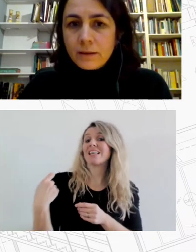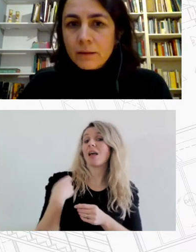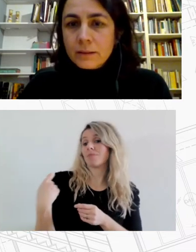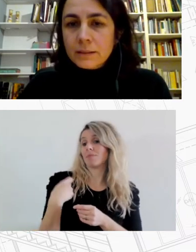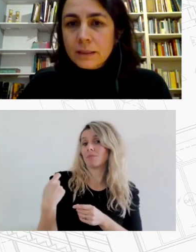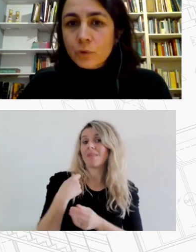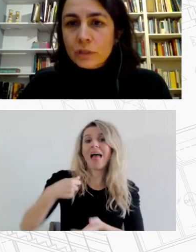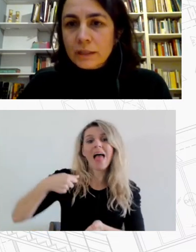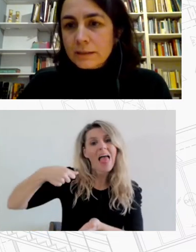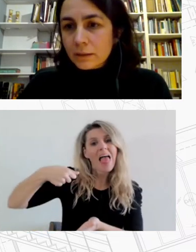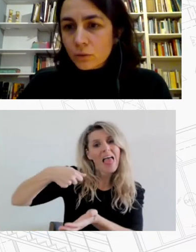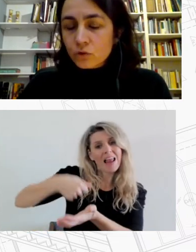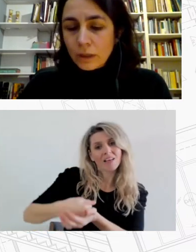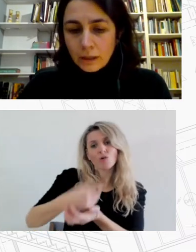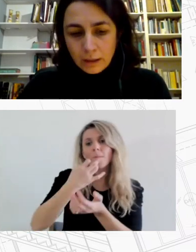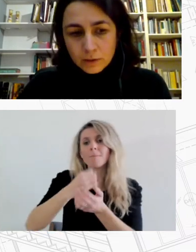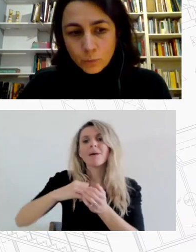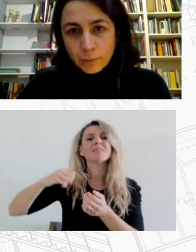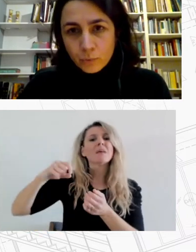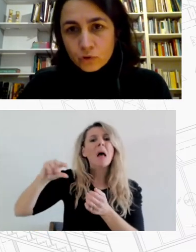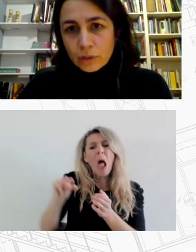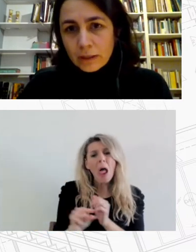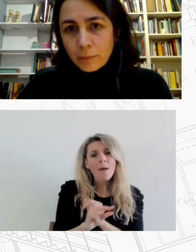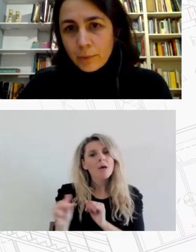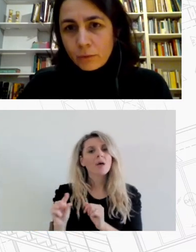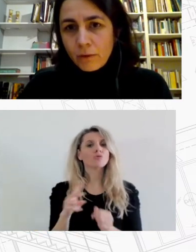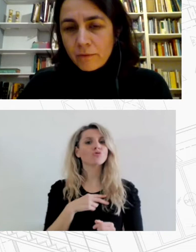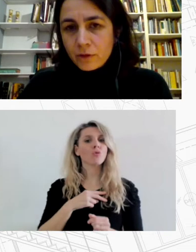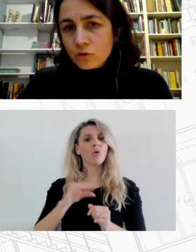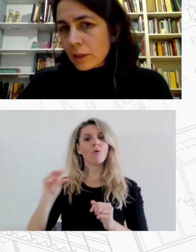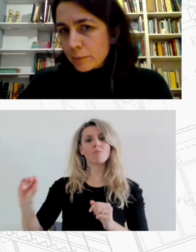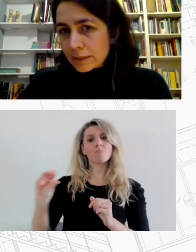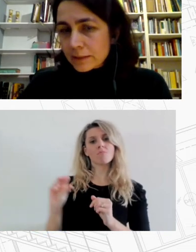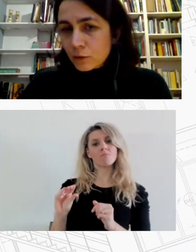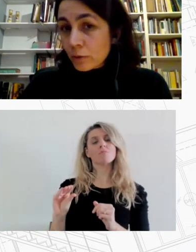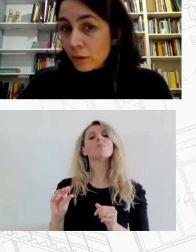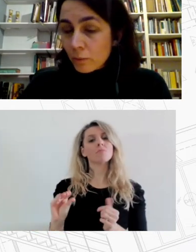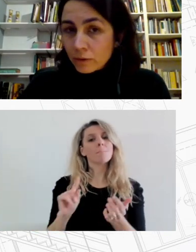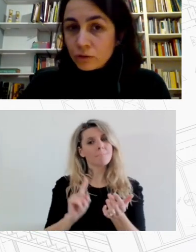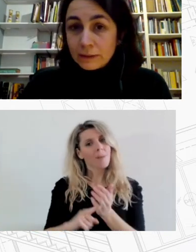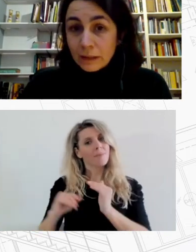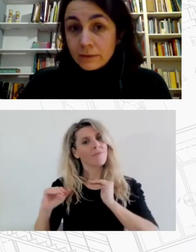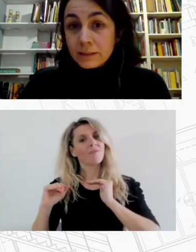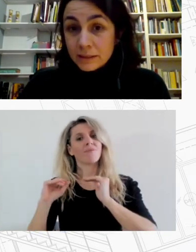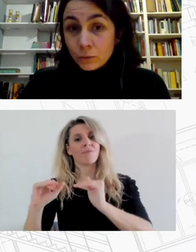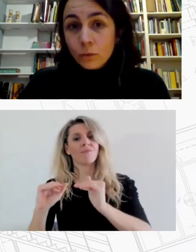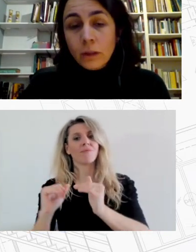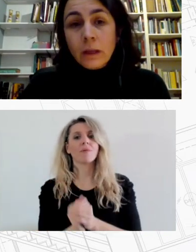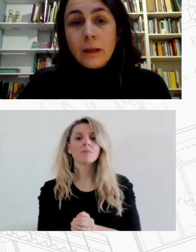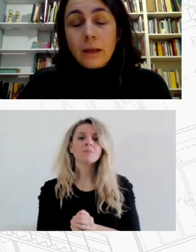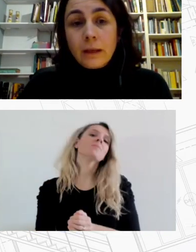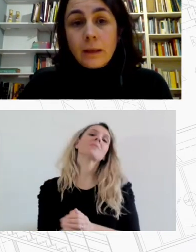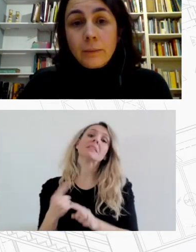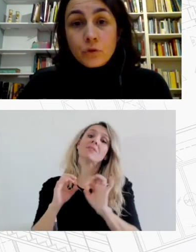διασύνδεσης και υποστήριξης ενός αξιοπρεπούς επίπεδου διαβίωσης άρα πρέπει να συζητήσουμε ενδεχομένως και την άσκησή του